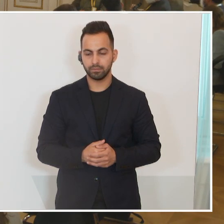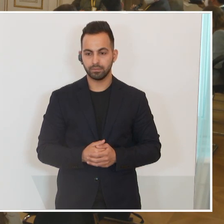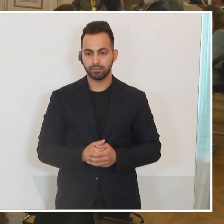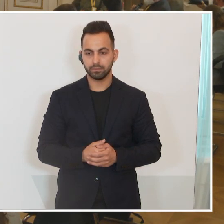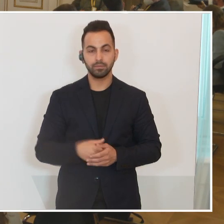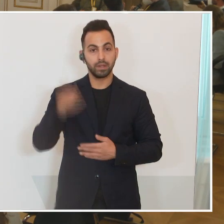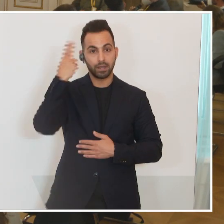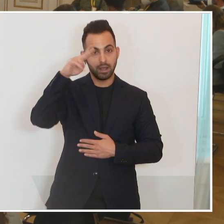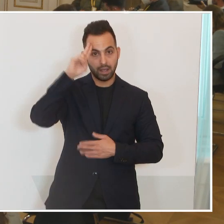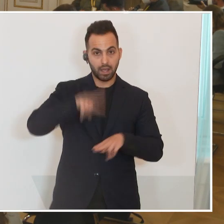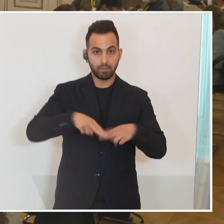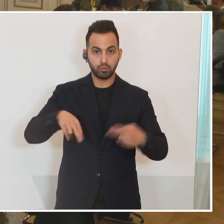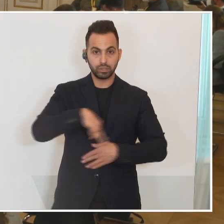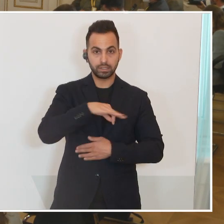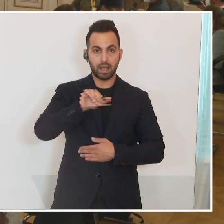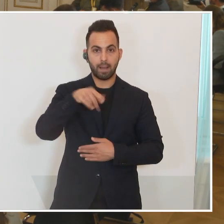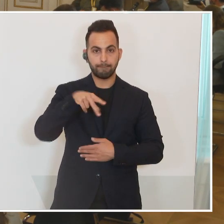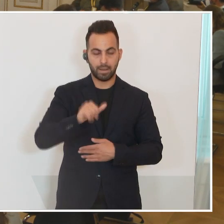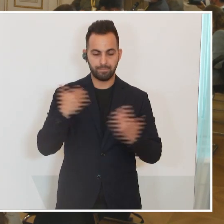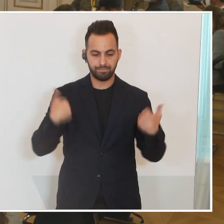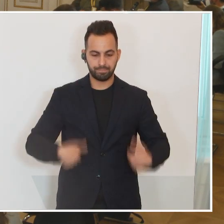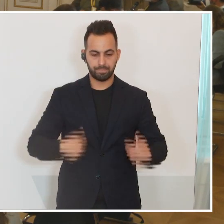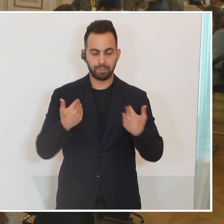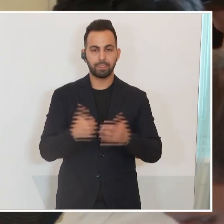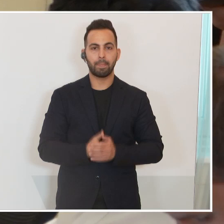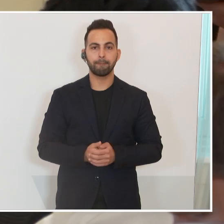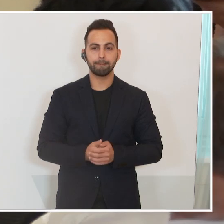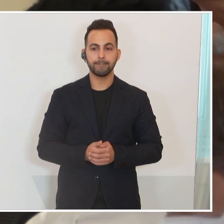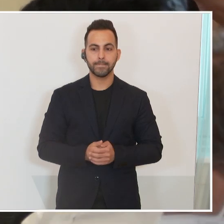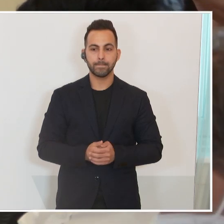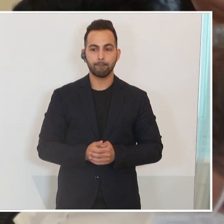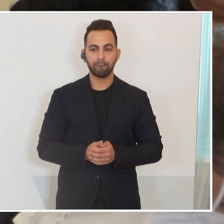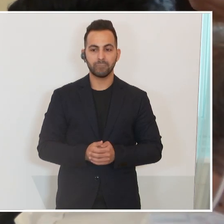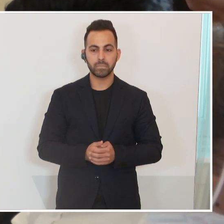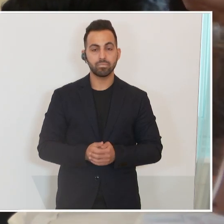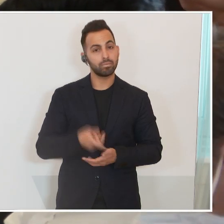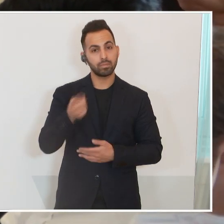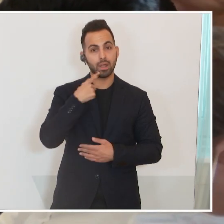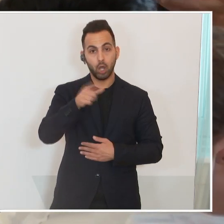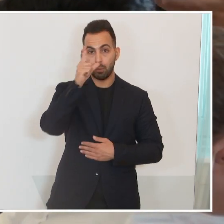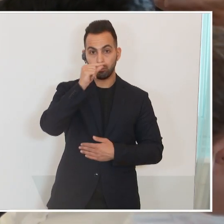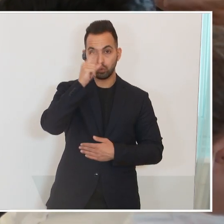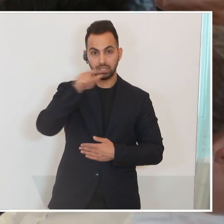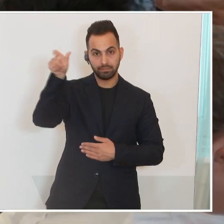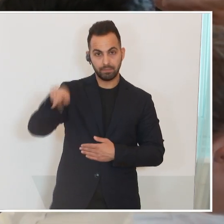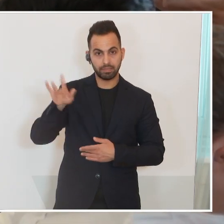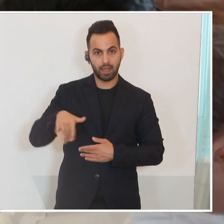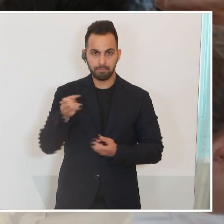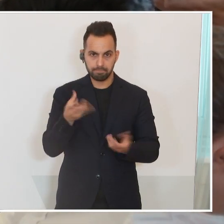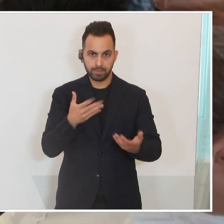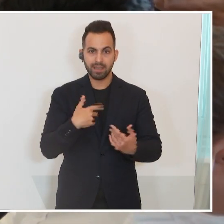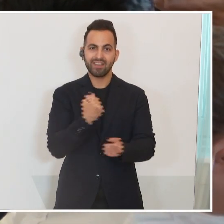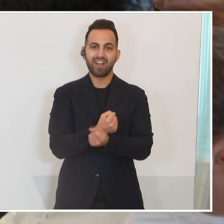Danke, Bundeskanzler. Thomas Schmidt, APA, Sie haben gesagt, es hat Ihnen Präsident Putin signalisiert, dass er über